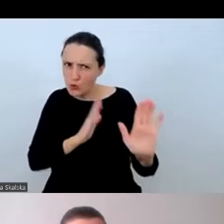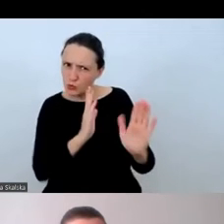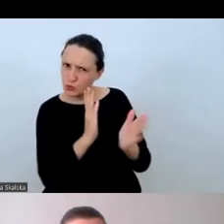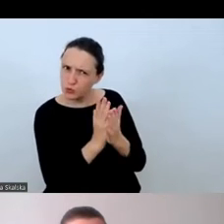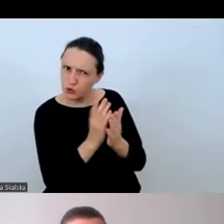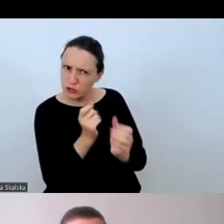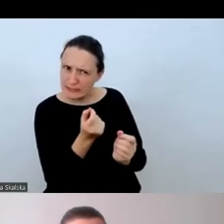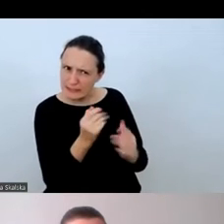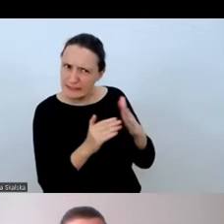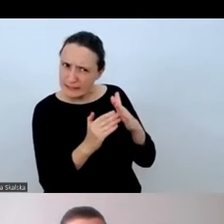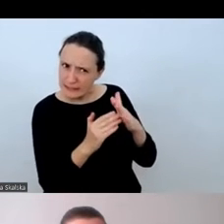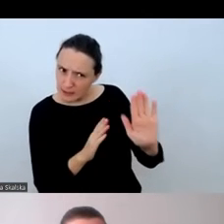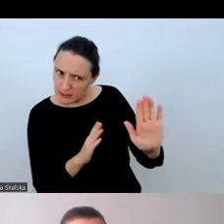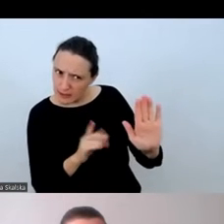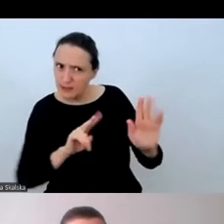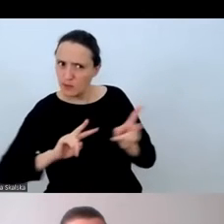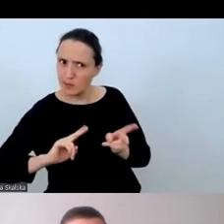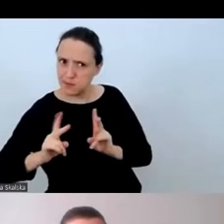tłumacz zawrał głos.